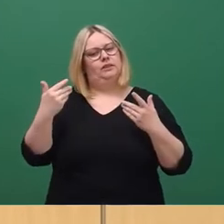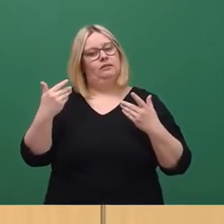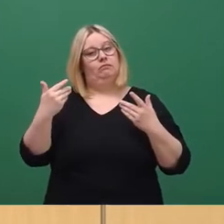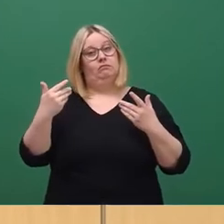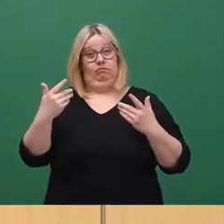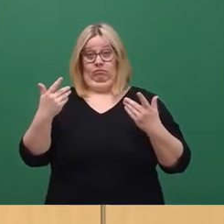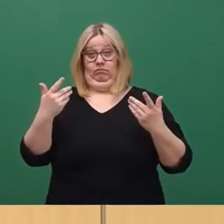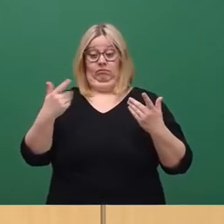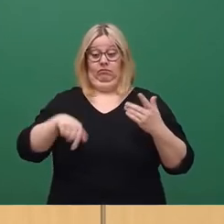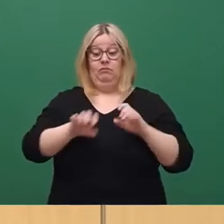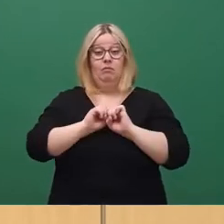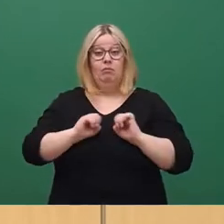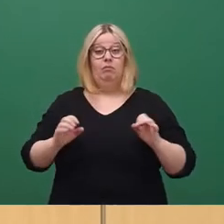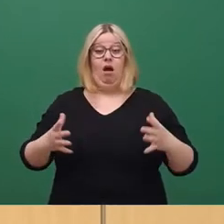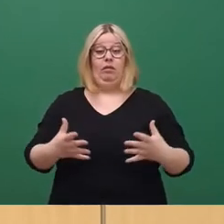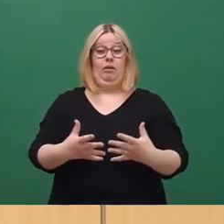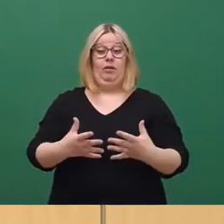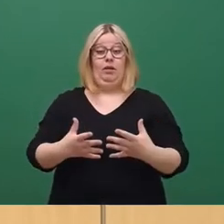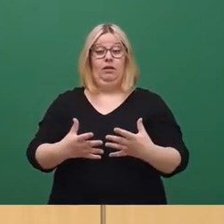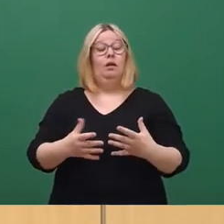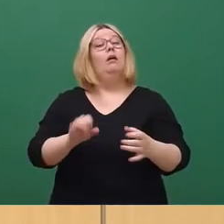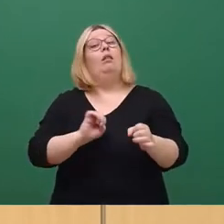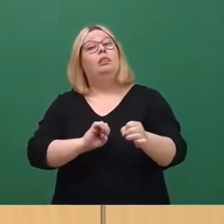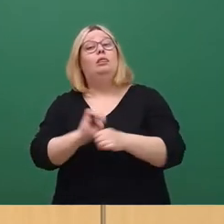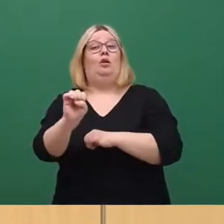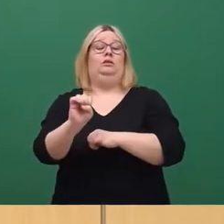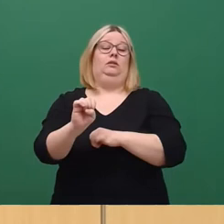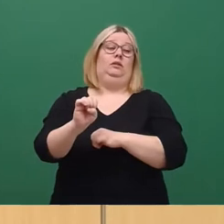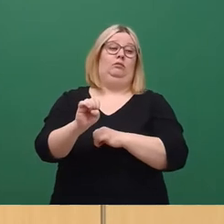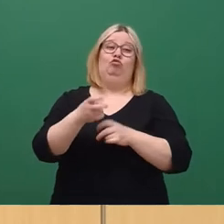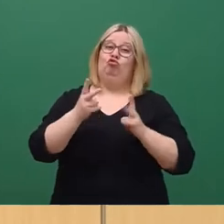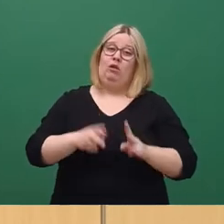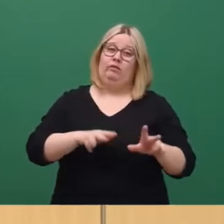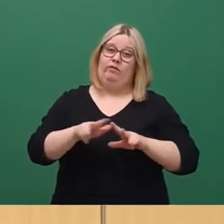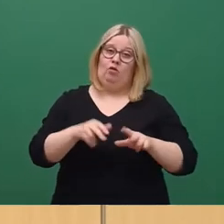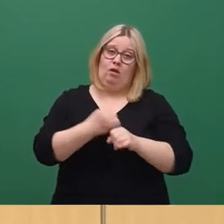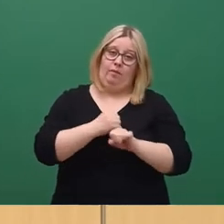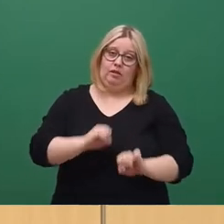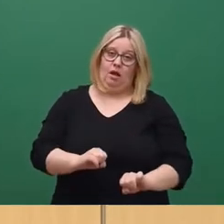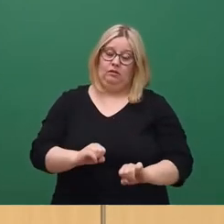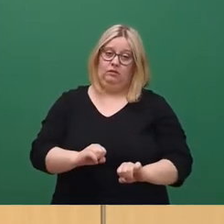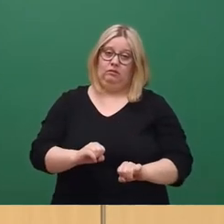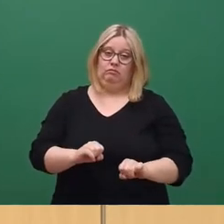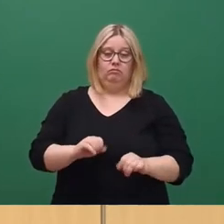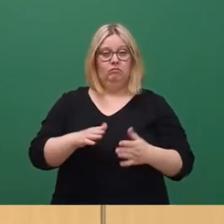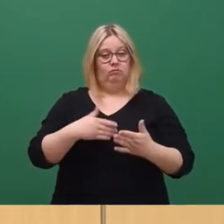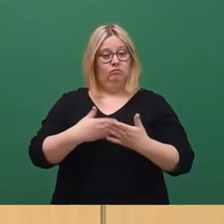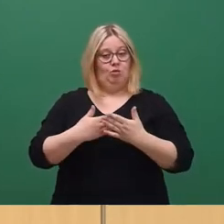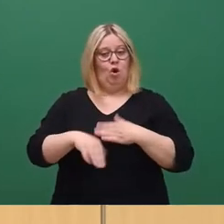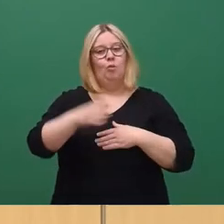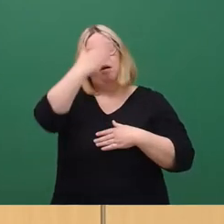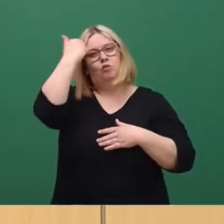der Pandemie viele Prozesse in der Stadtverwaltung mit Hochdruck weiterlaufen. Wir erleben gerade, wie ich bereits auch beim Sommerempfang